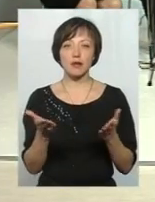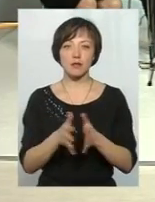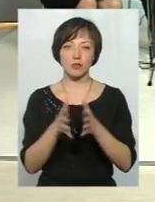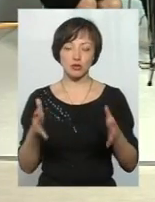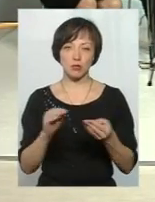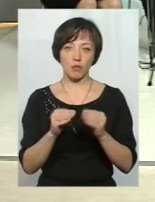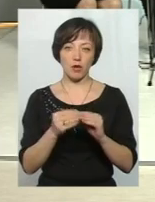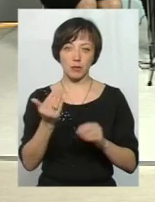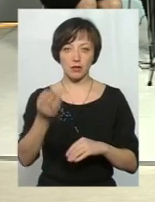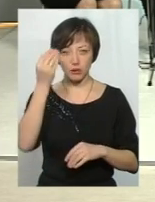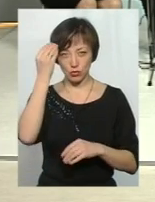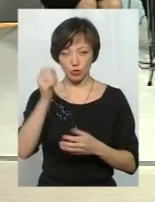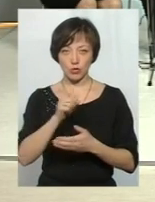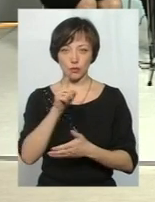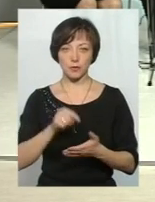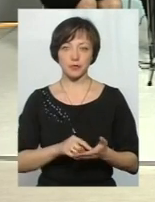проблема, на вашу думку?